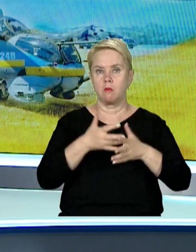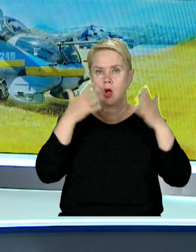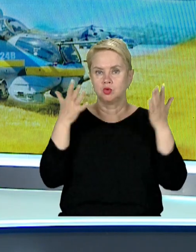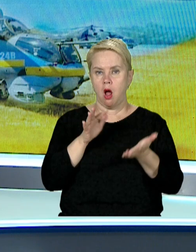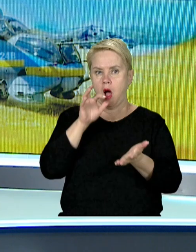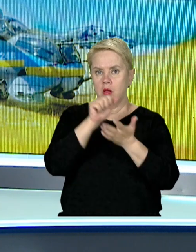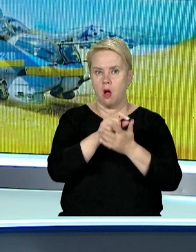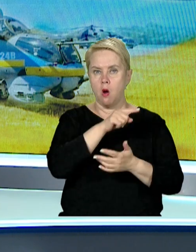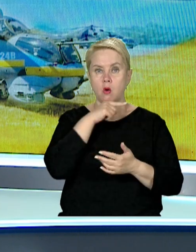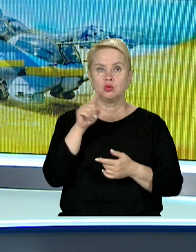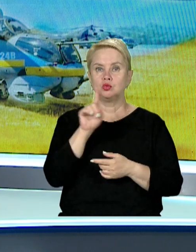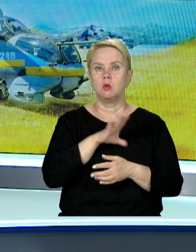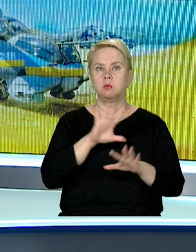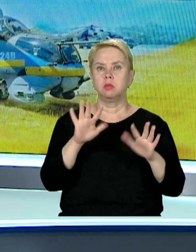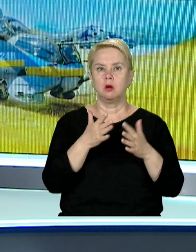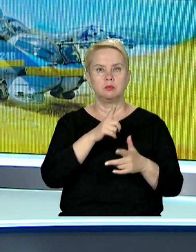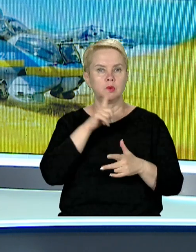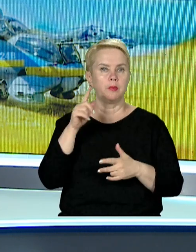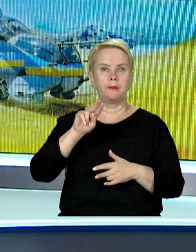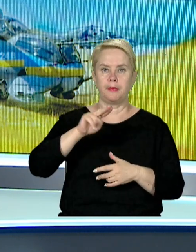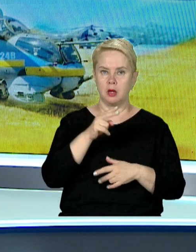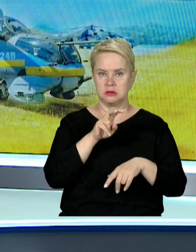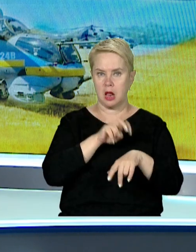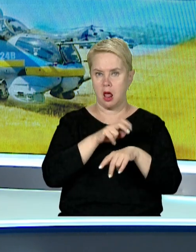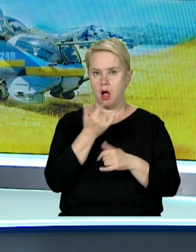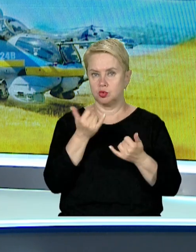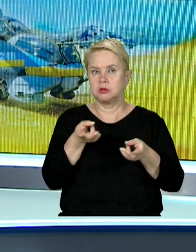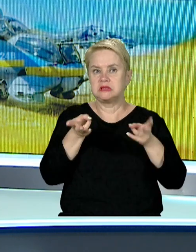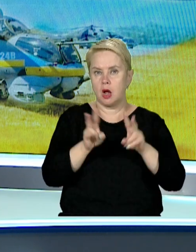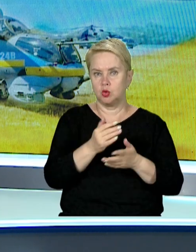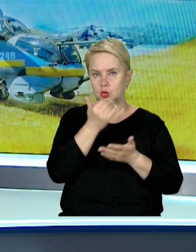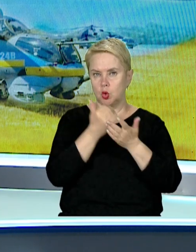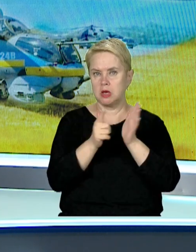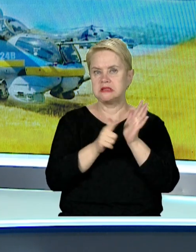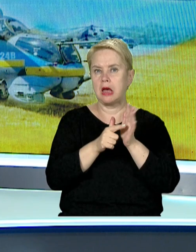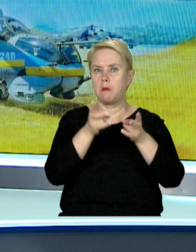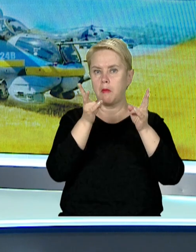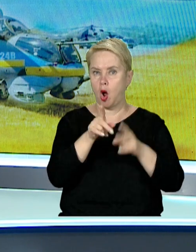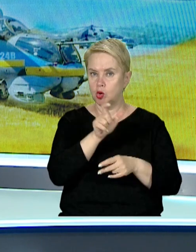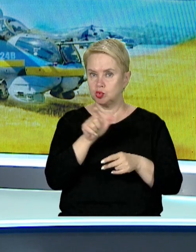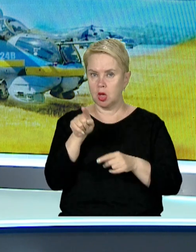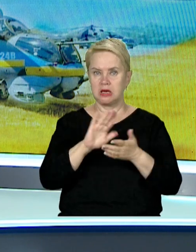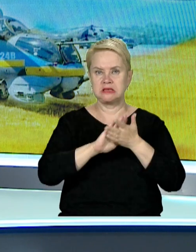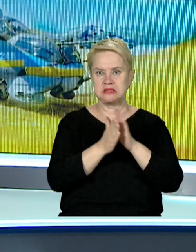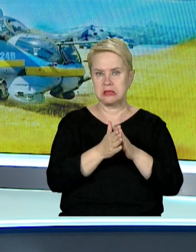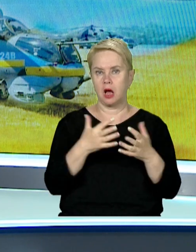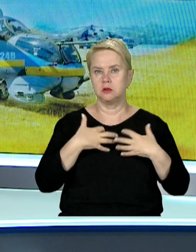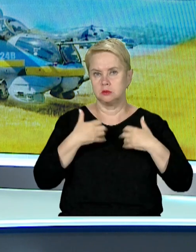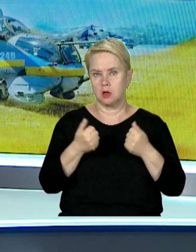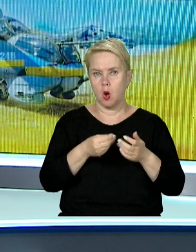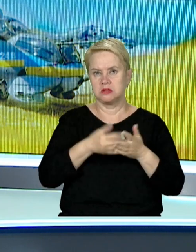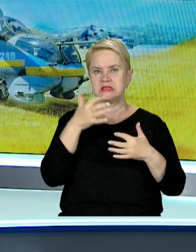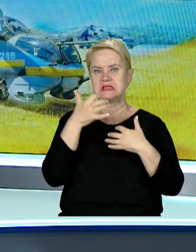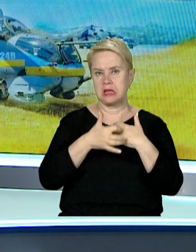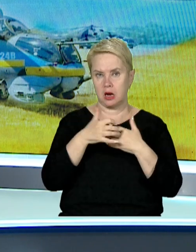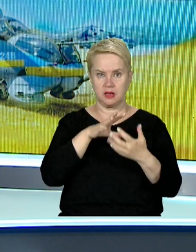ракетної атаки росіян, що сталося минулої п'ятниці. У лікарнях досі залишаються семеро постраждалих. Їхній стан медики оцінюють як